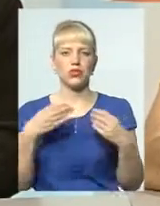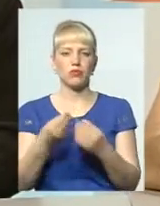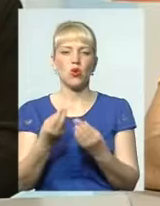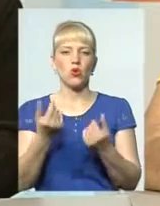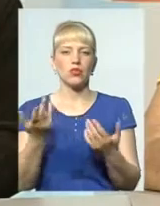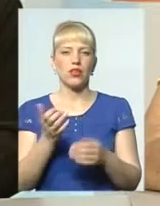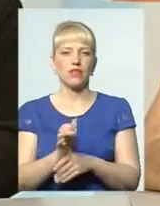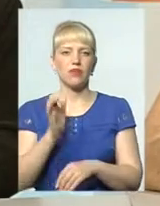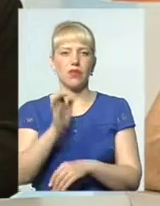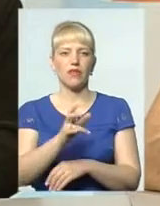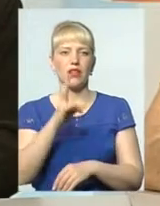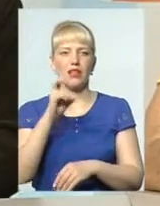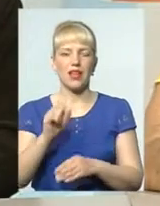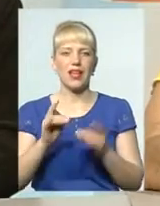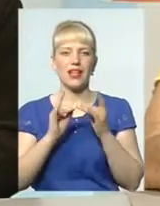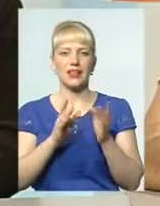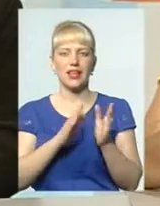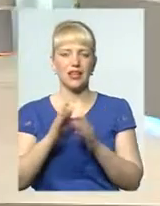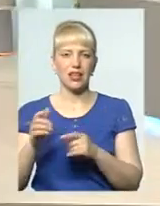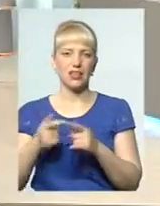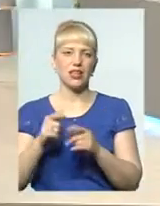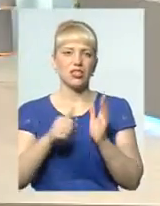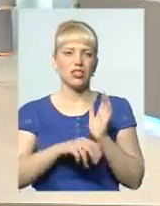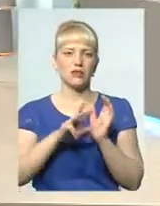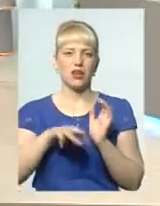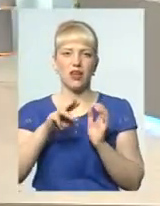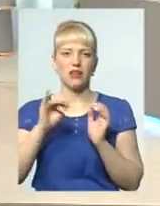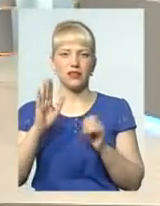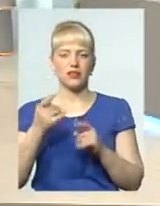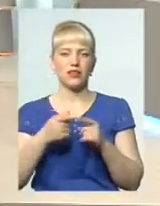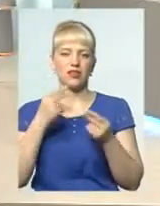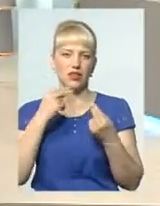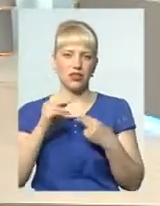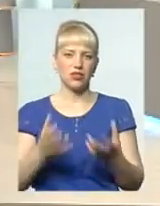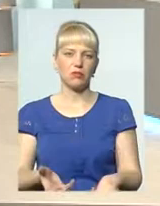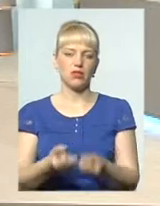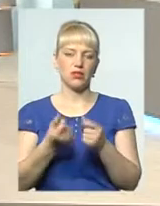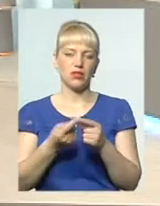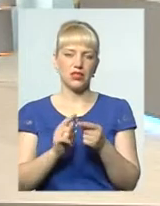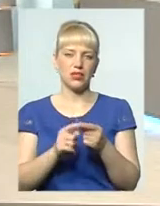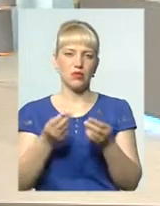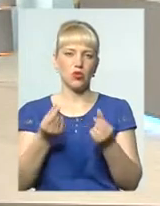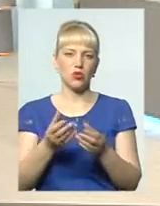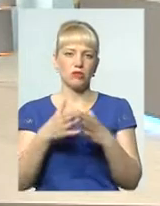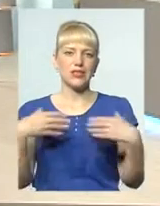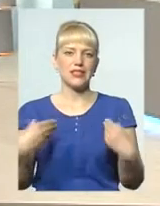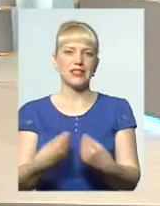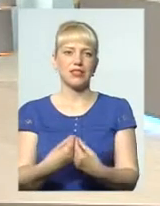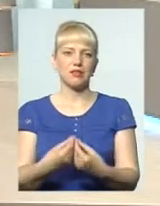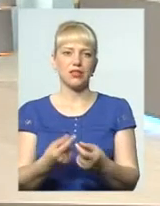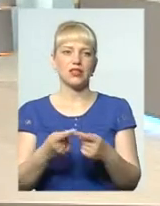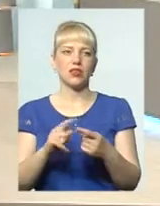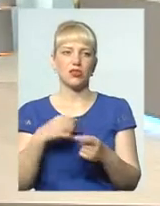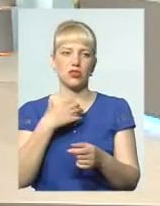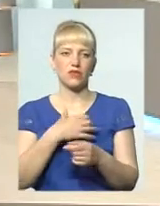інтернати, а це на 6 мільярдів, майже краще підтримувати цими коштами сім'ям. Тому що сім'я – це основне в нас